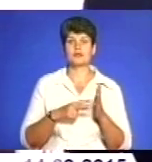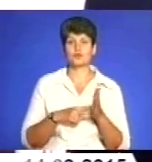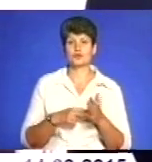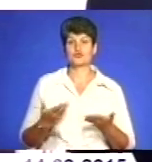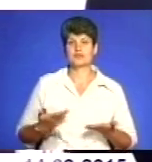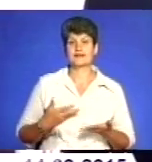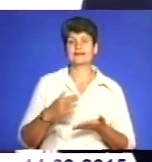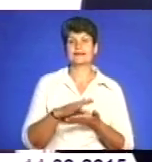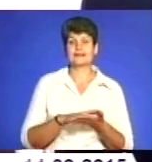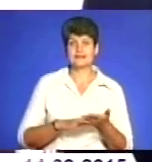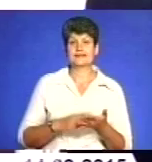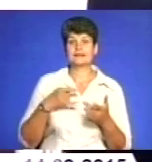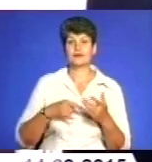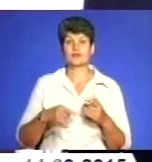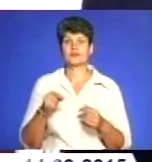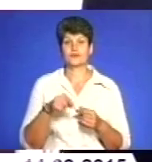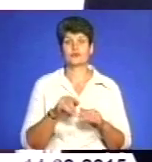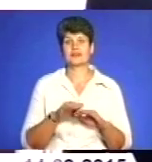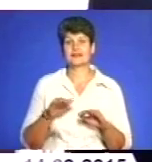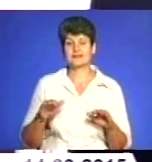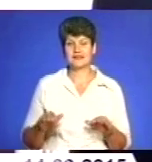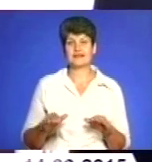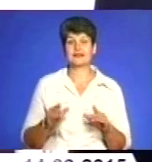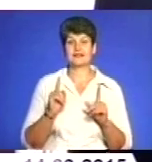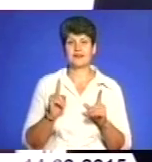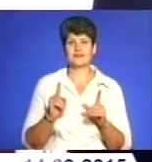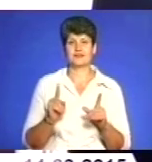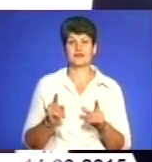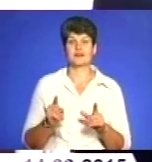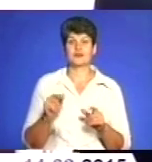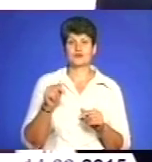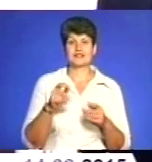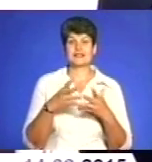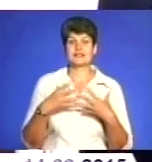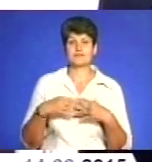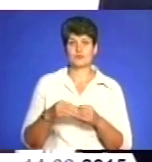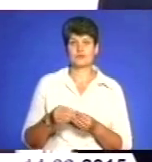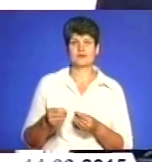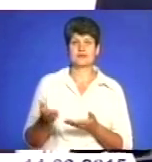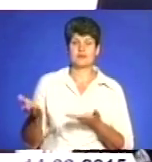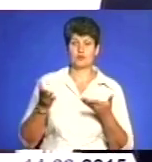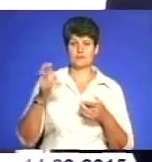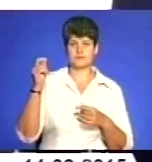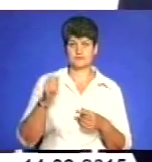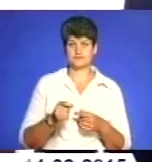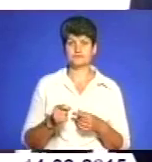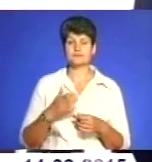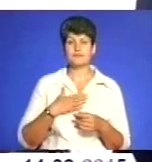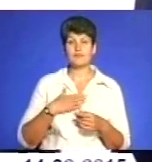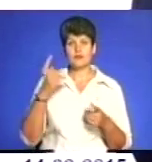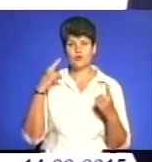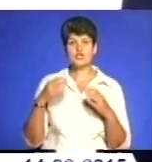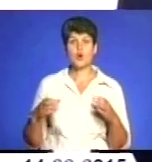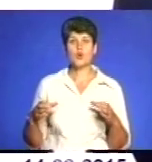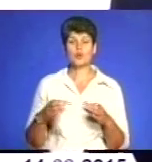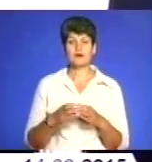тут жити надалі, народити тут дітей. І навіть сім'ю сюди запрошуємо свою переїжджати. Наша творча група,